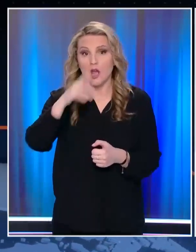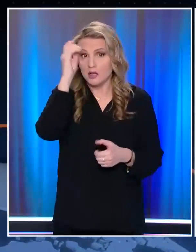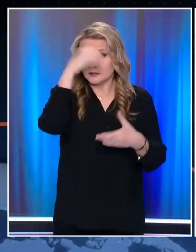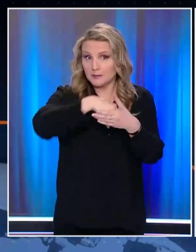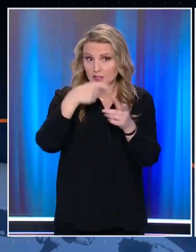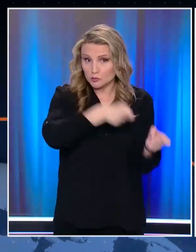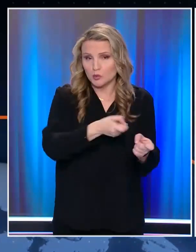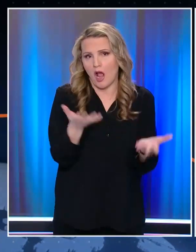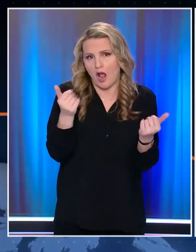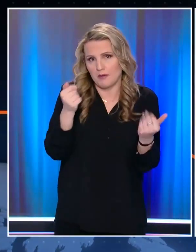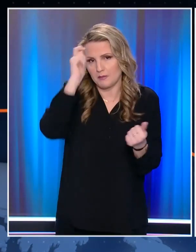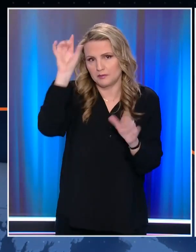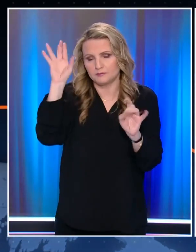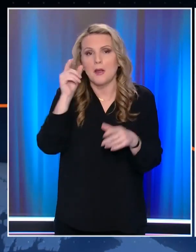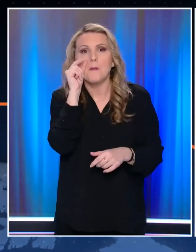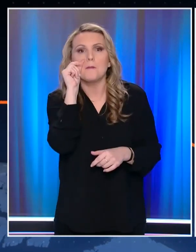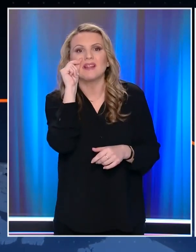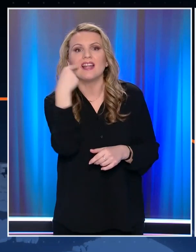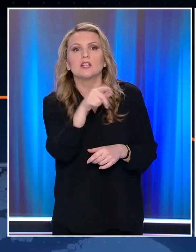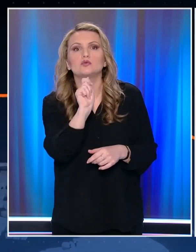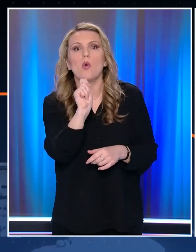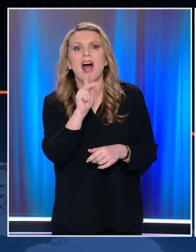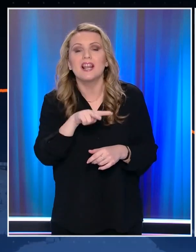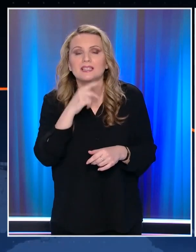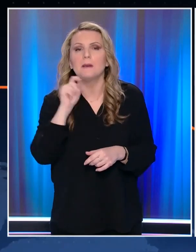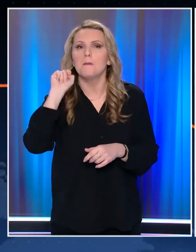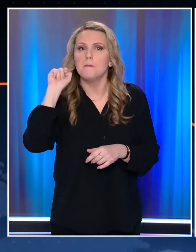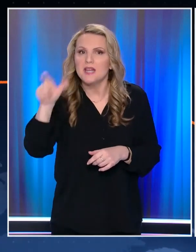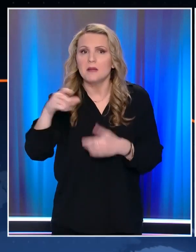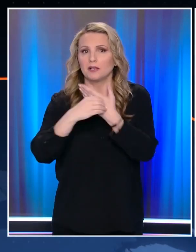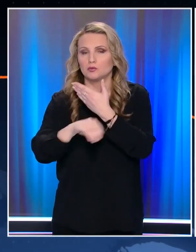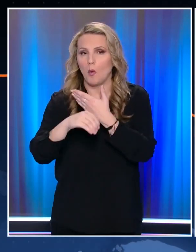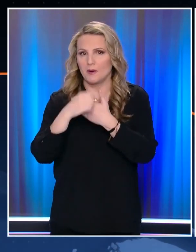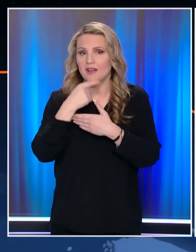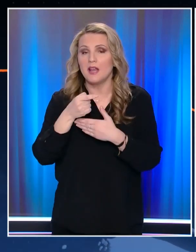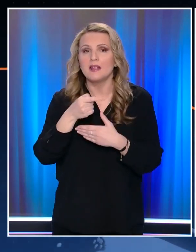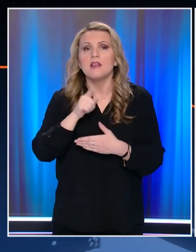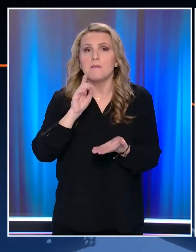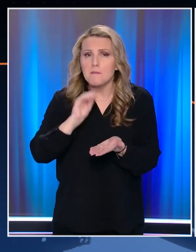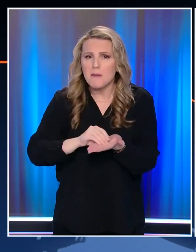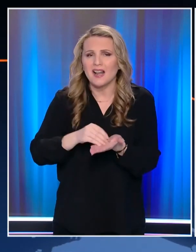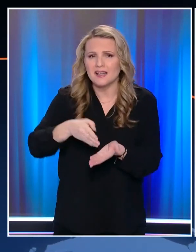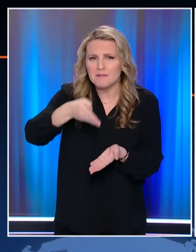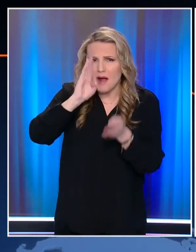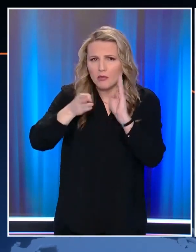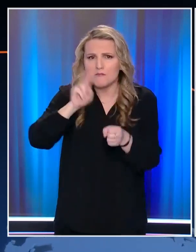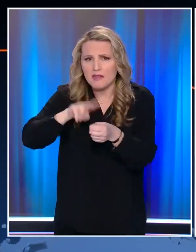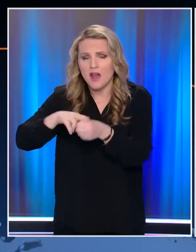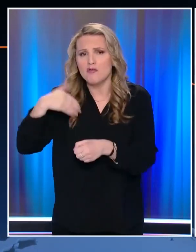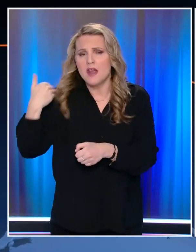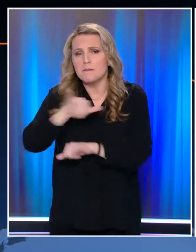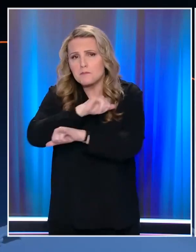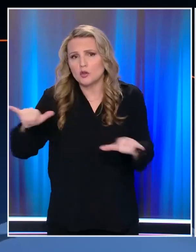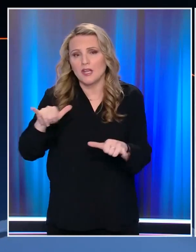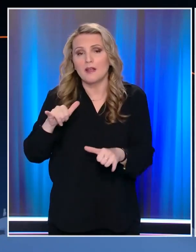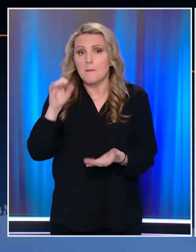συμμετείχε ο ίδιος Ο πατέρας του Άλκη στέλνει το δικό του μήνυμα μέσω του όπεν Ζητώντας να μην φύγουν με αυτόν τον τρόπο άλλα παιδιά Δεν